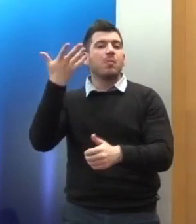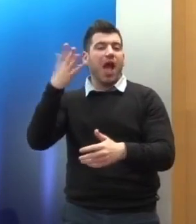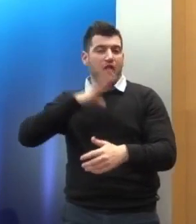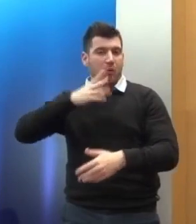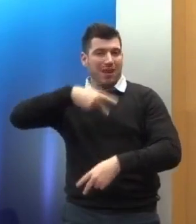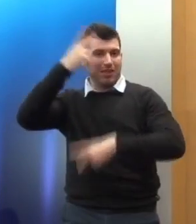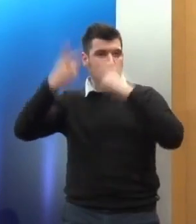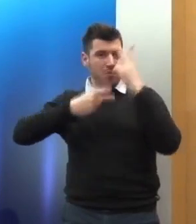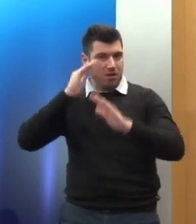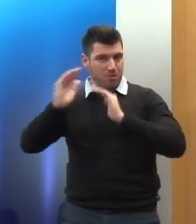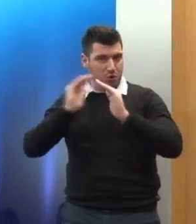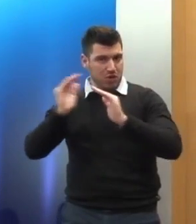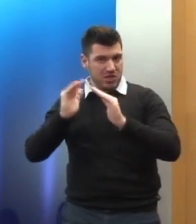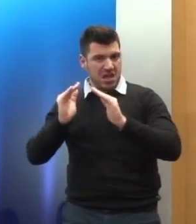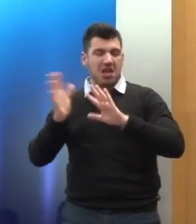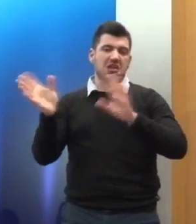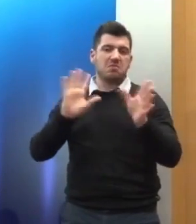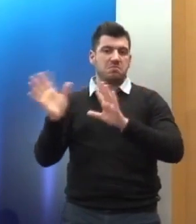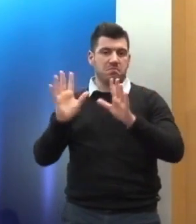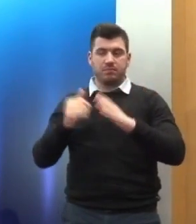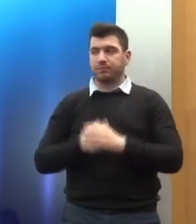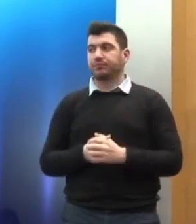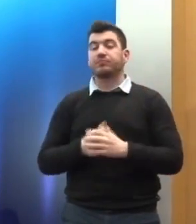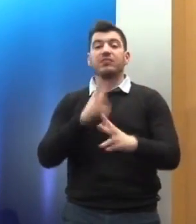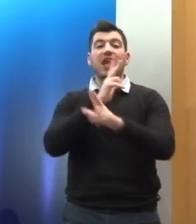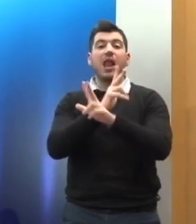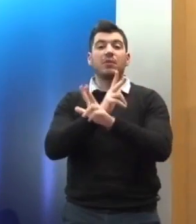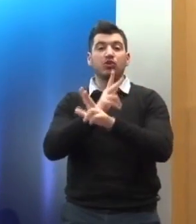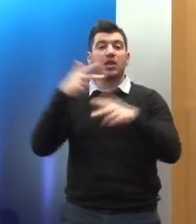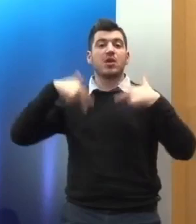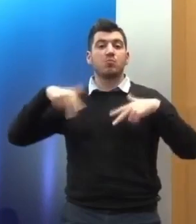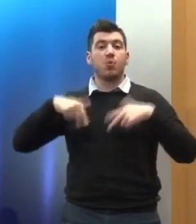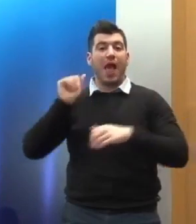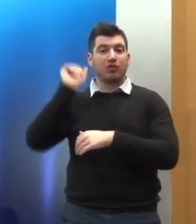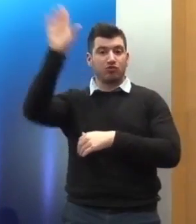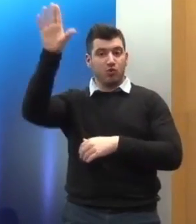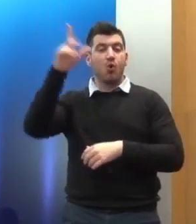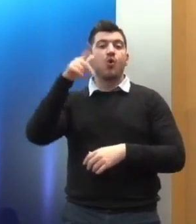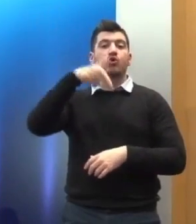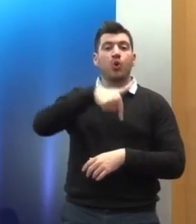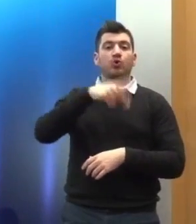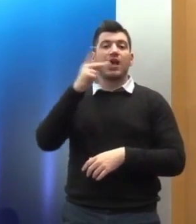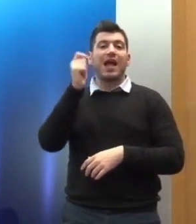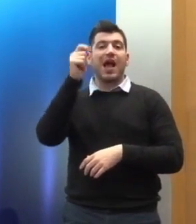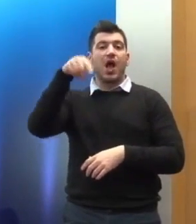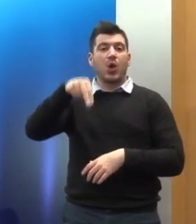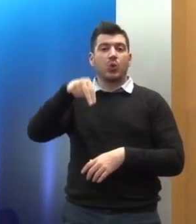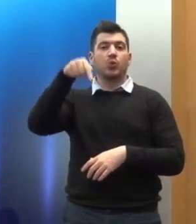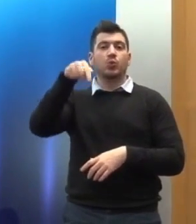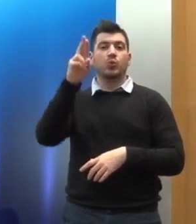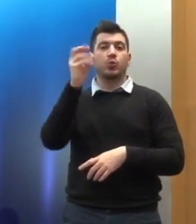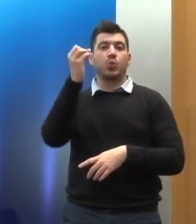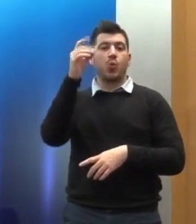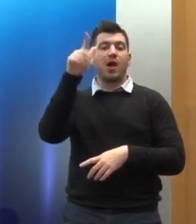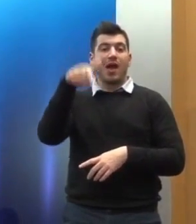Ξεκινάμε λοιπόν από τον αναπληρωτή Υπουργό Εξωτερικών, τον κύριο Γιώργο Κατρούγκαλο, που με την προηγούμενη